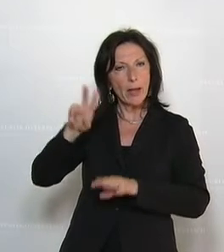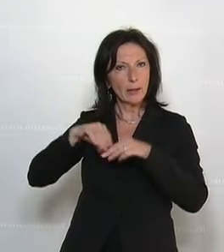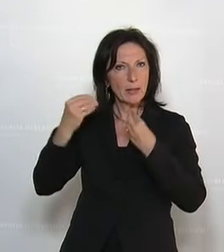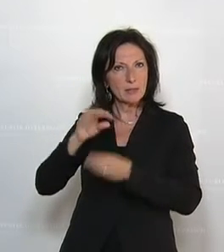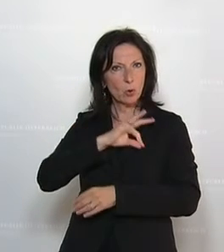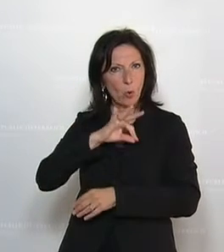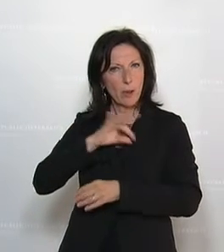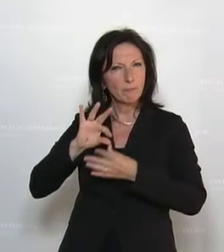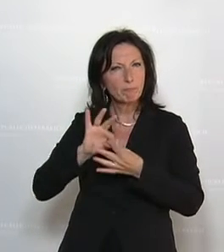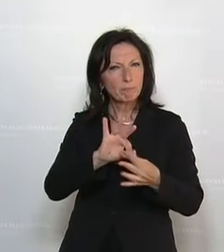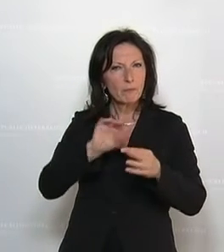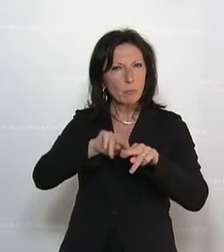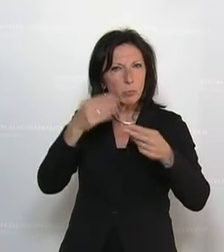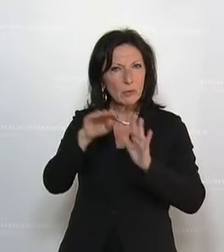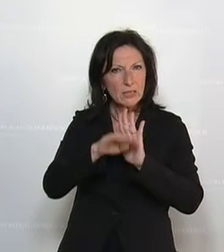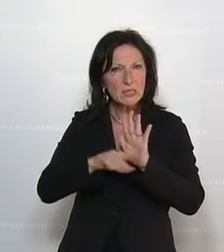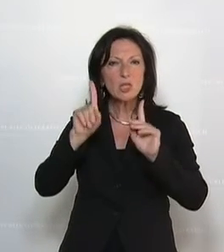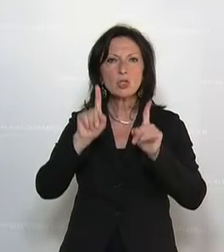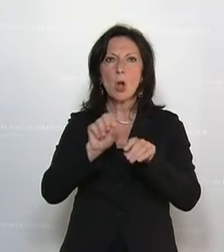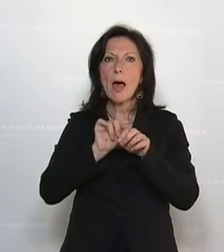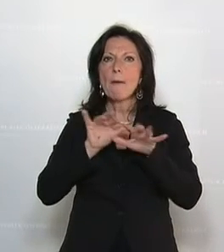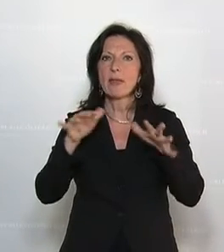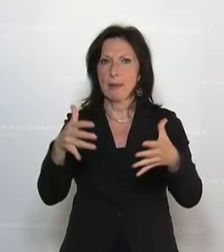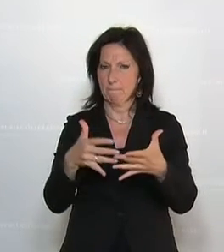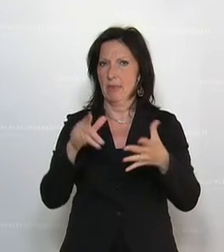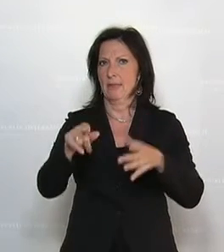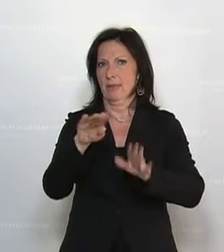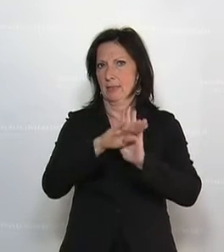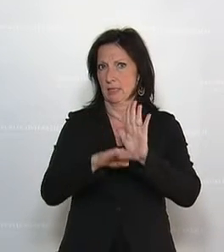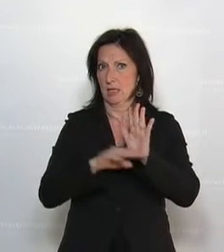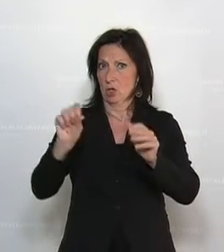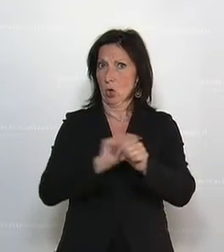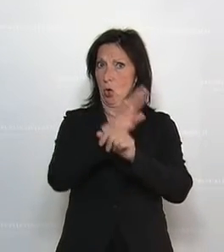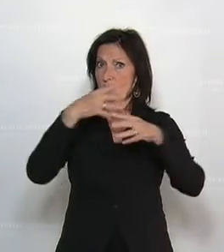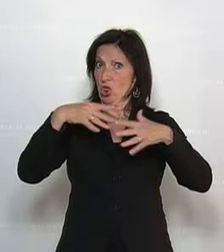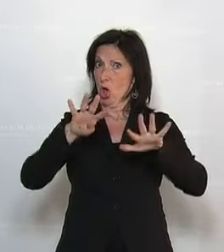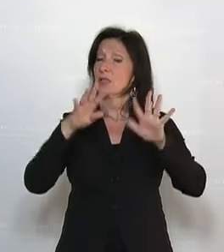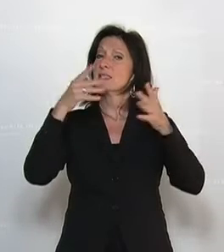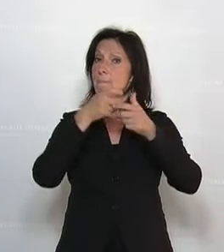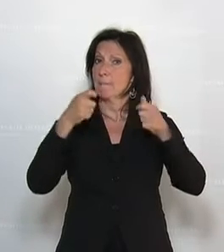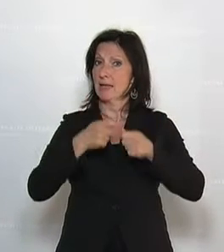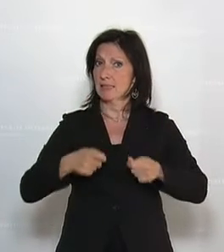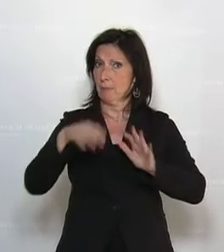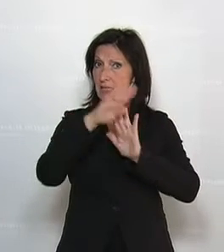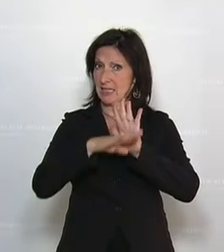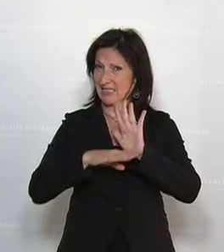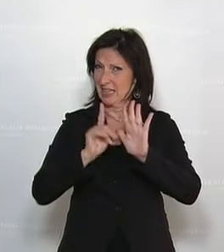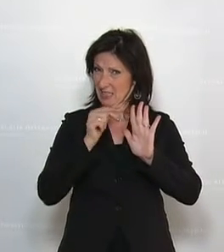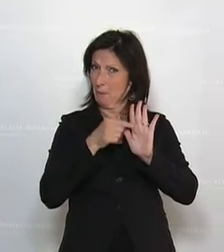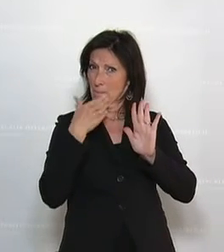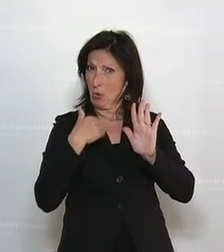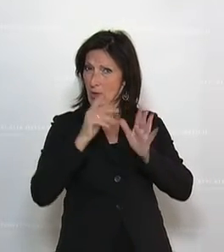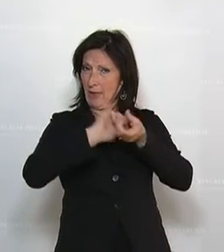Bundesgesetzes, mit dem das Epidemiegesetz und das Covid-19-Maßnahmengesetz geändert werden in 183 der Beilagen,